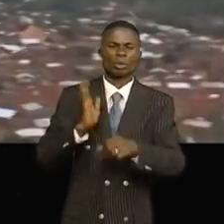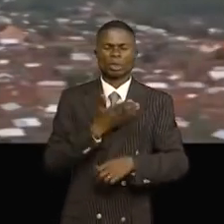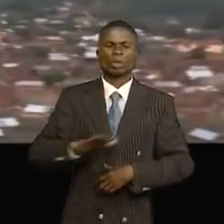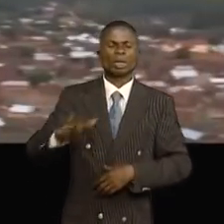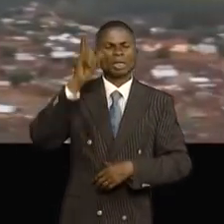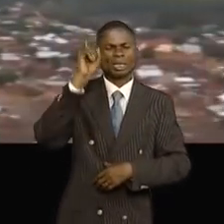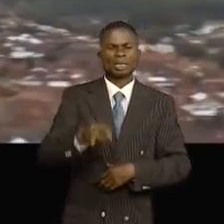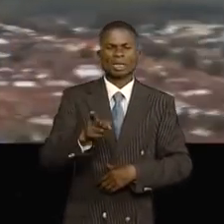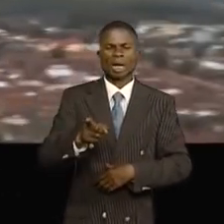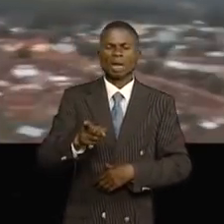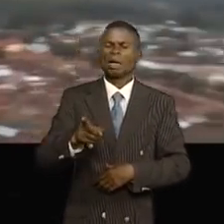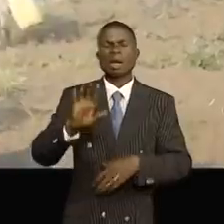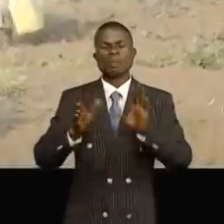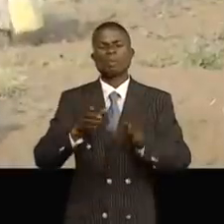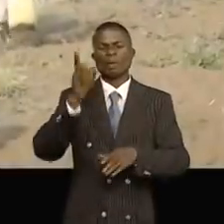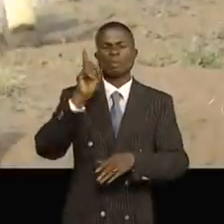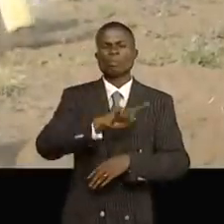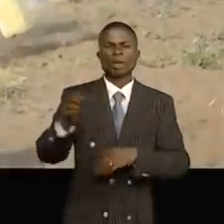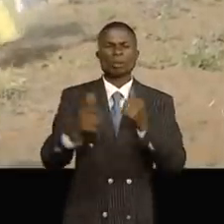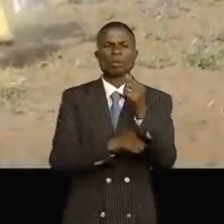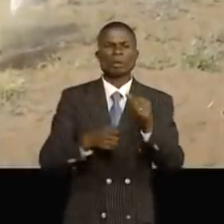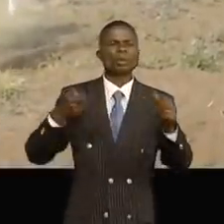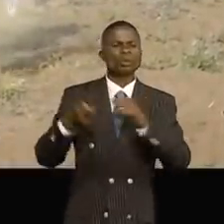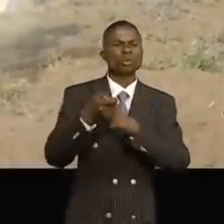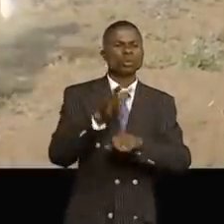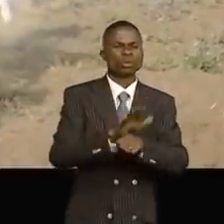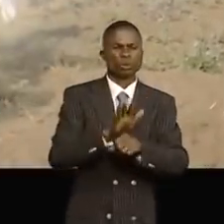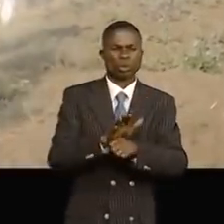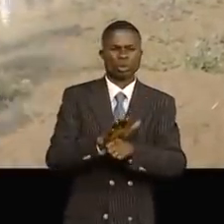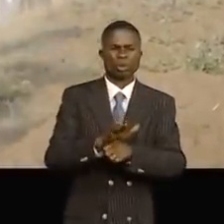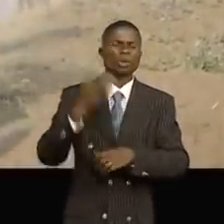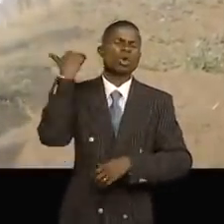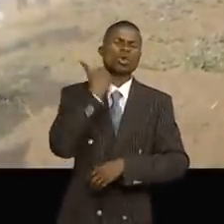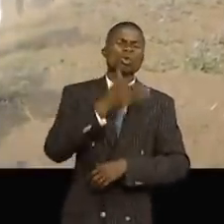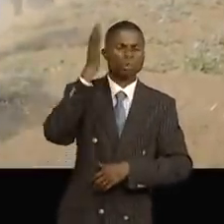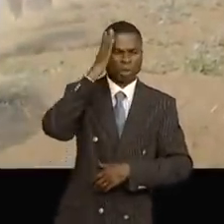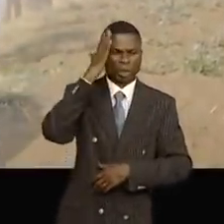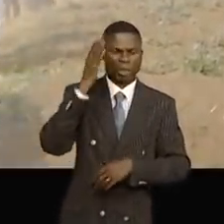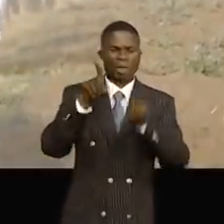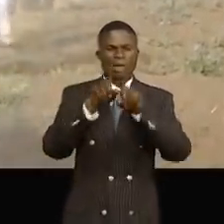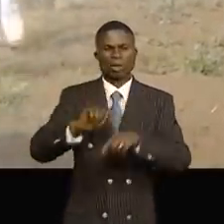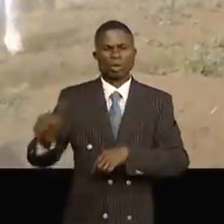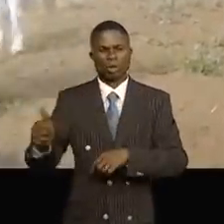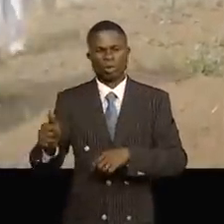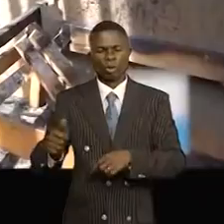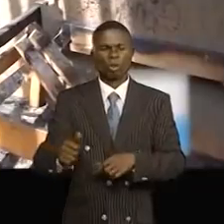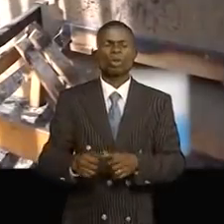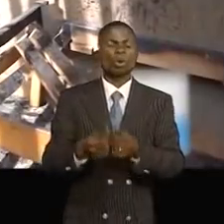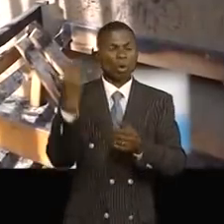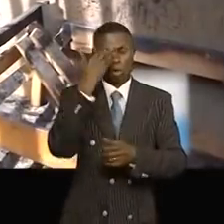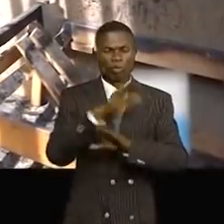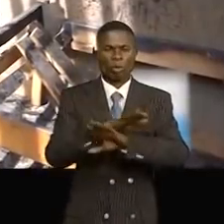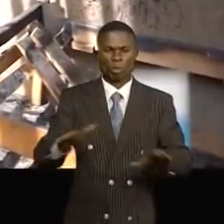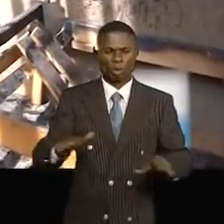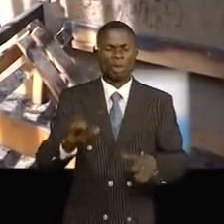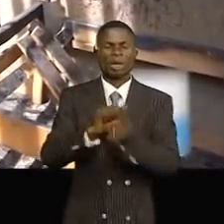centaines de paisibles citoyens, ont pour la plupart été massacrés par décapitation et d'autres portées disparues. Face